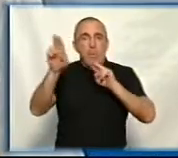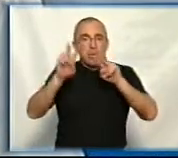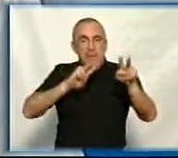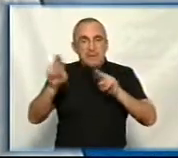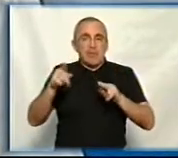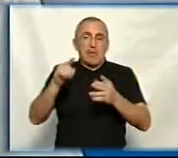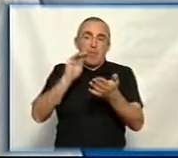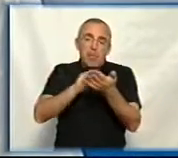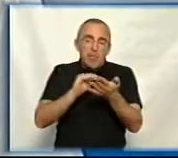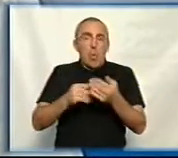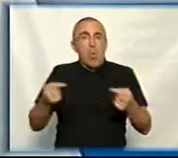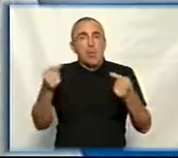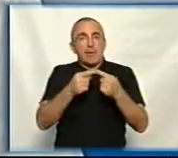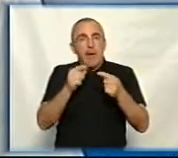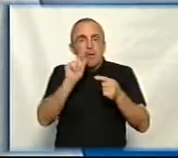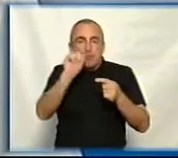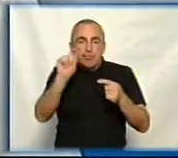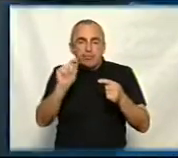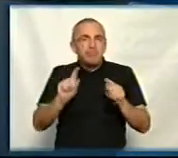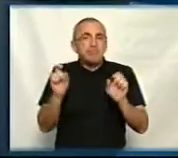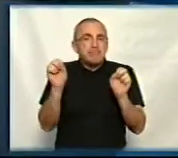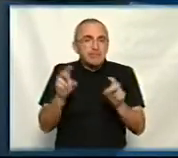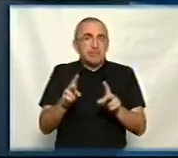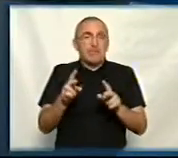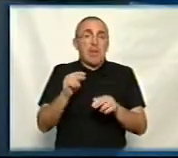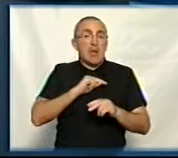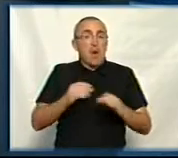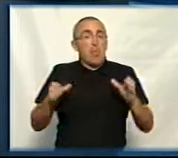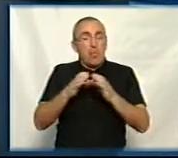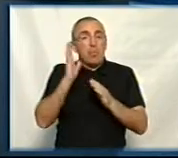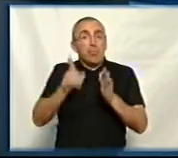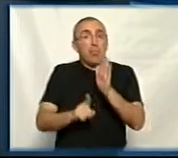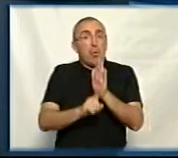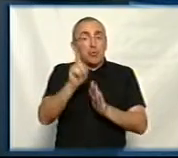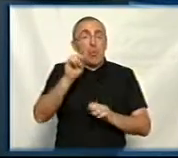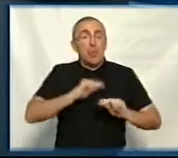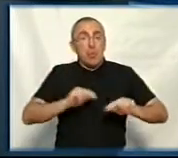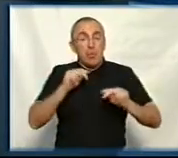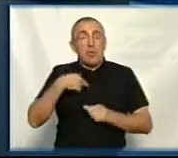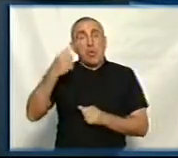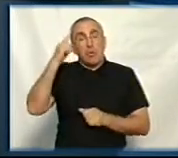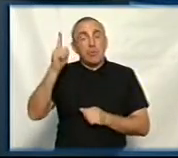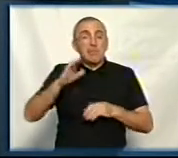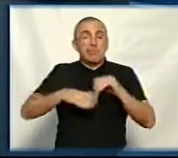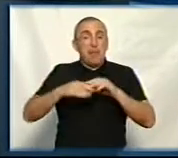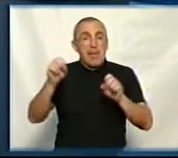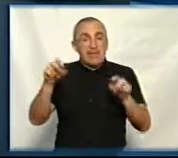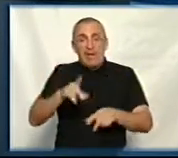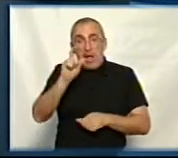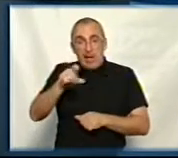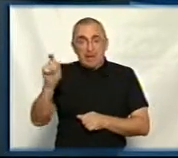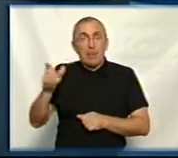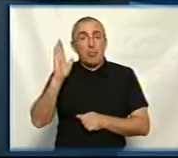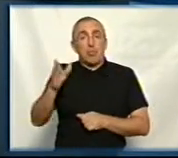Можливо, там прописати якісь конкретні пункти. Тобто, робоча група буде тільки починати роботу. Я думаю, що і спеціалісти, які